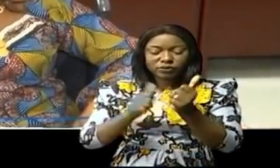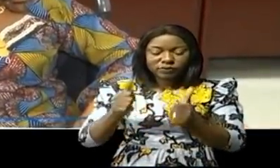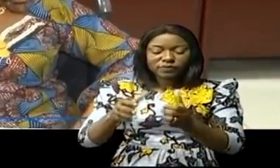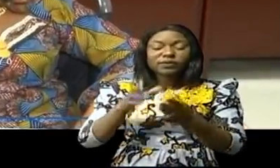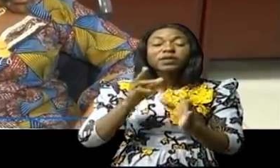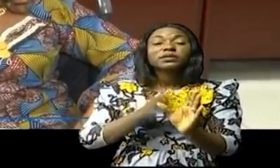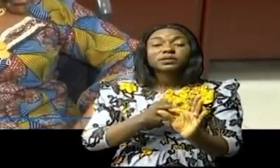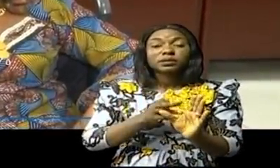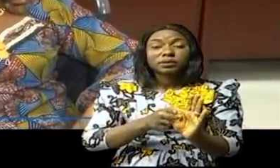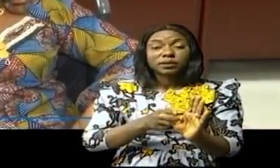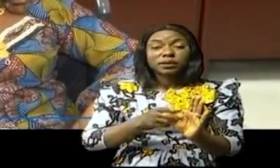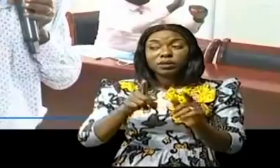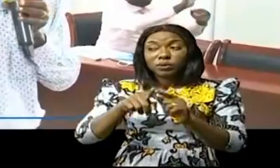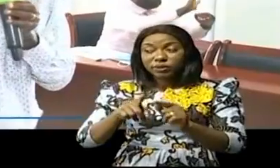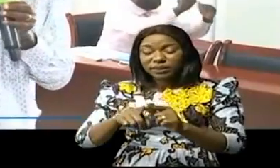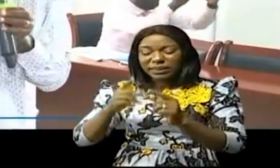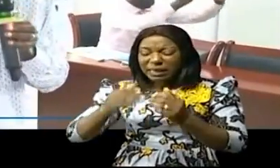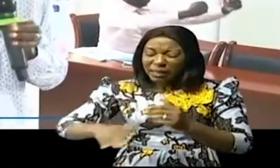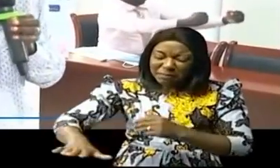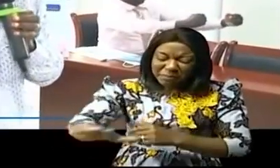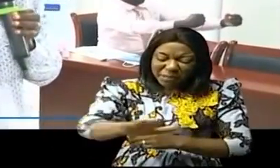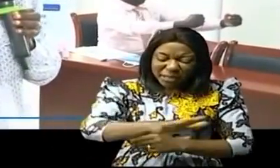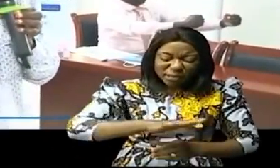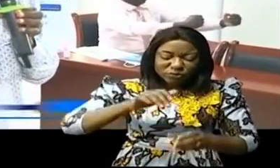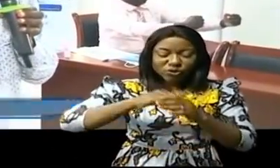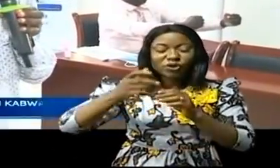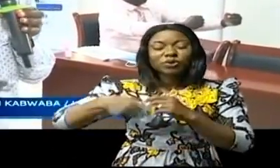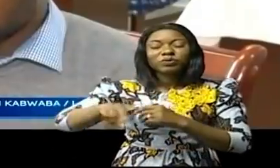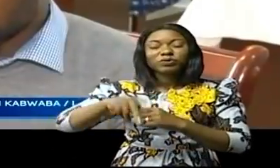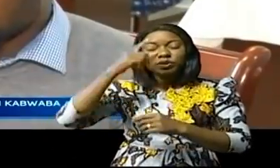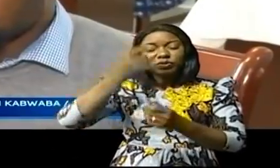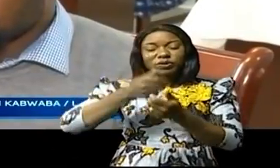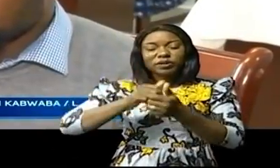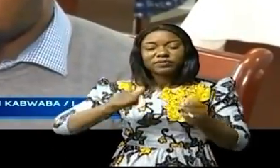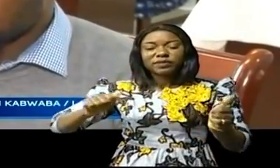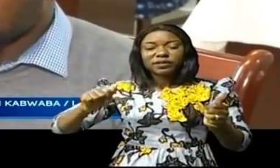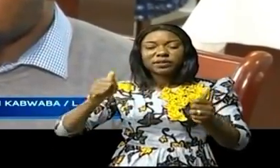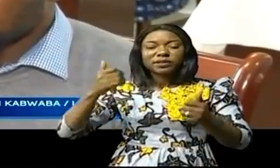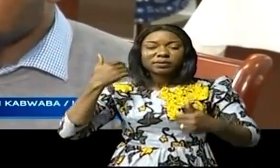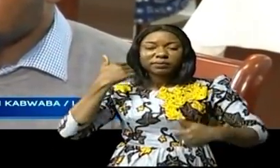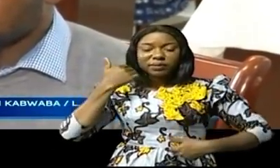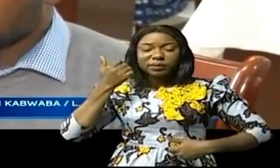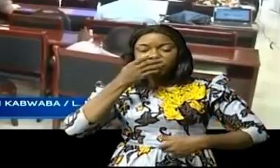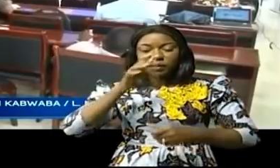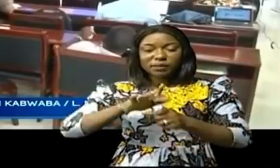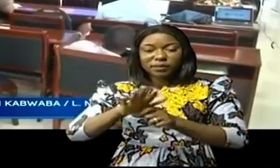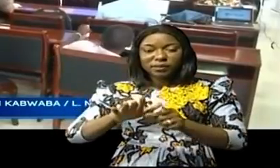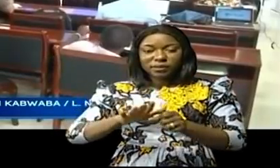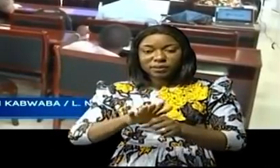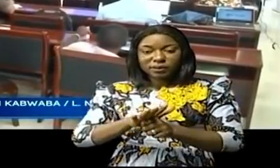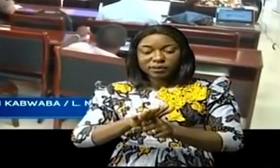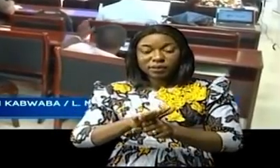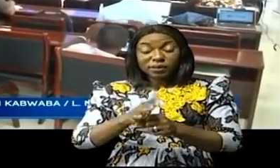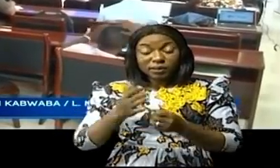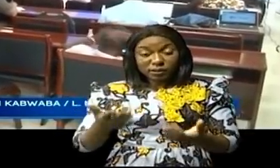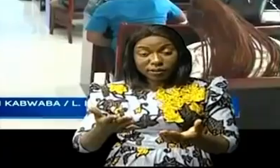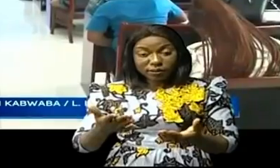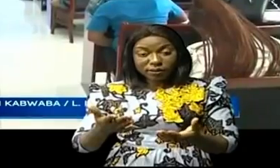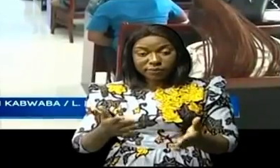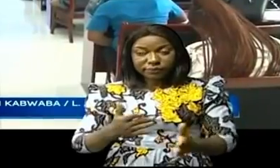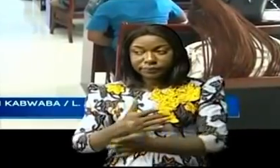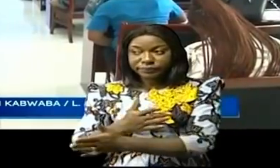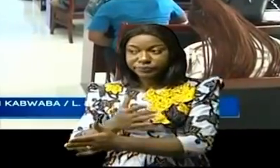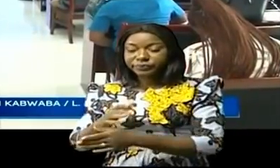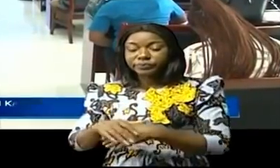avec handicap. Elle sera élargie dans toutes les provinces pour inviter toutes les personnes à mobilité réduite à se faire vacciner